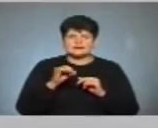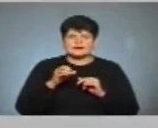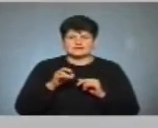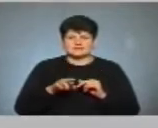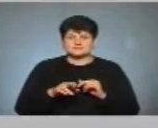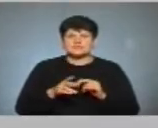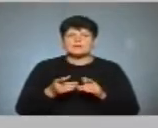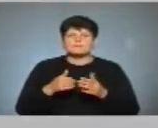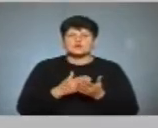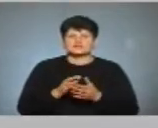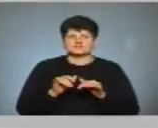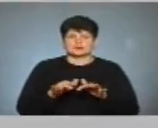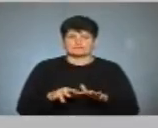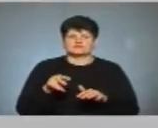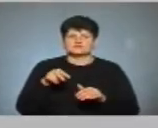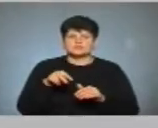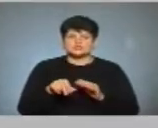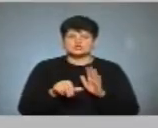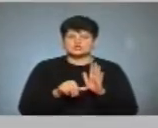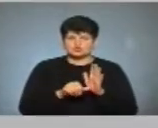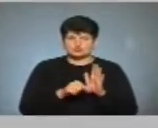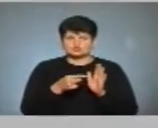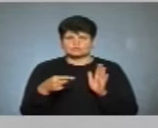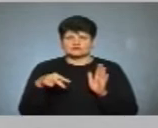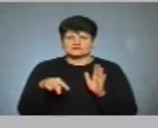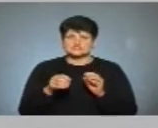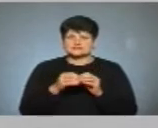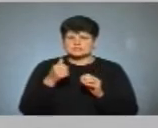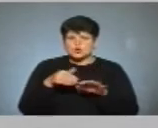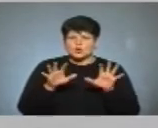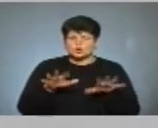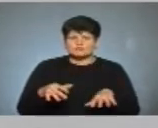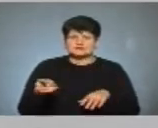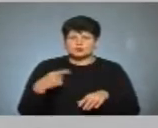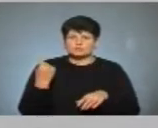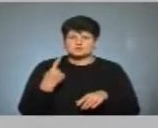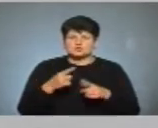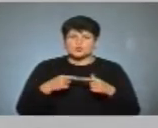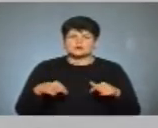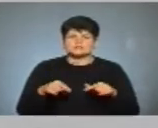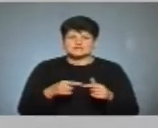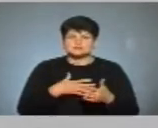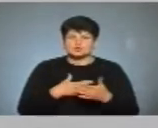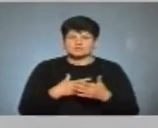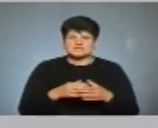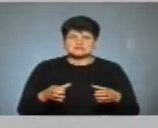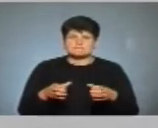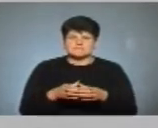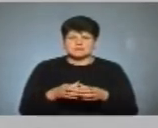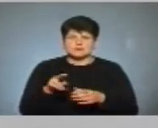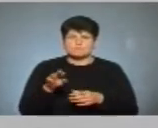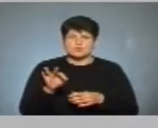Політична діяльність. У 2006-му-10-му роках голова Тернопільської обласної організації громадянської партії